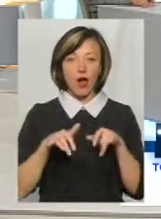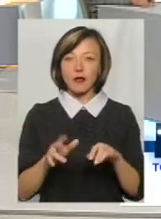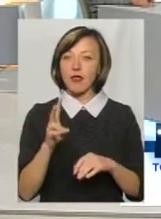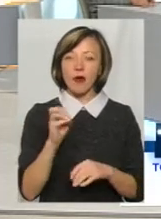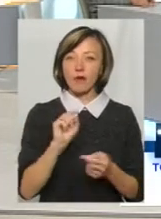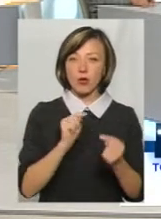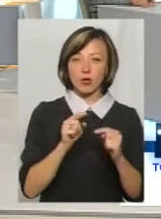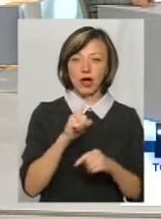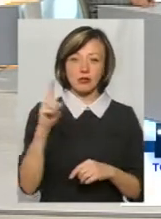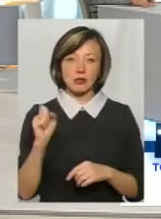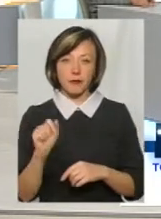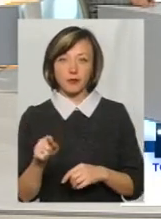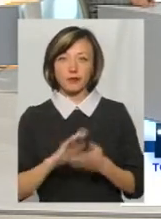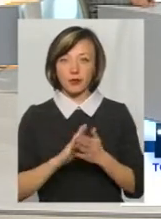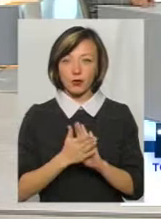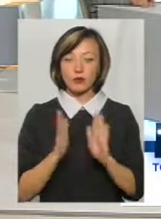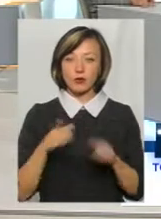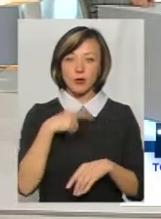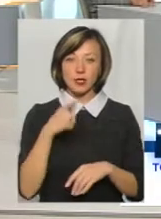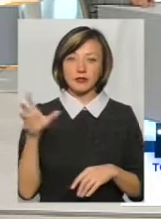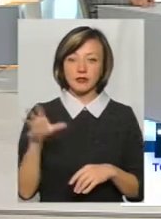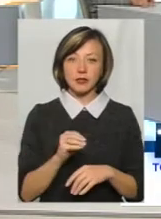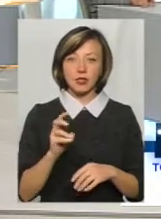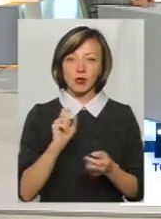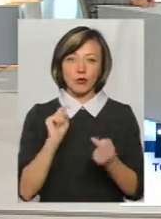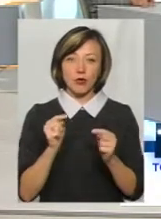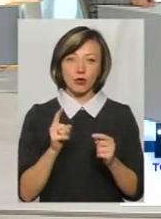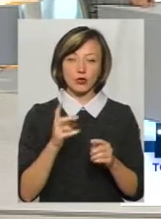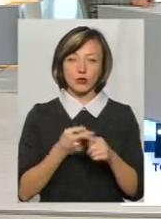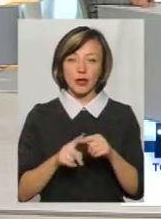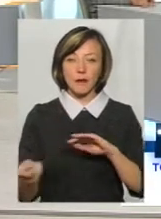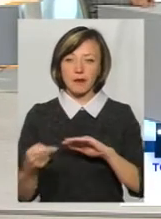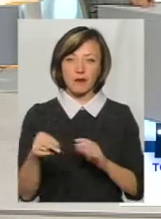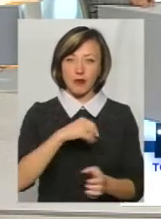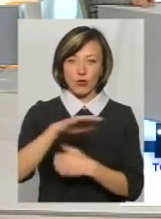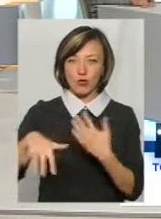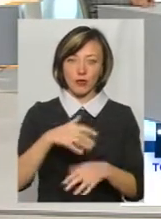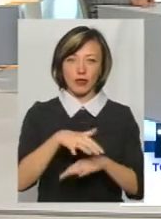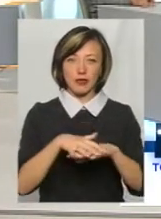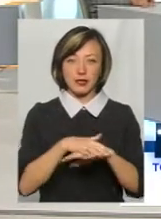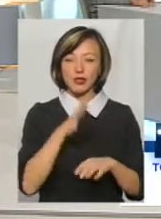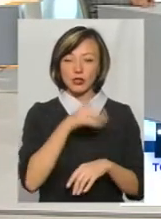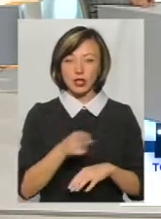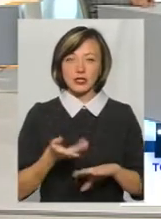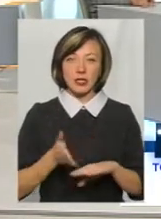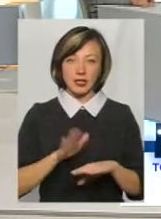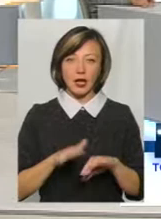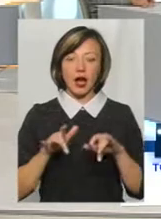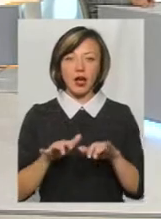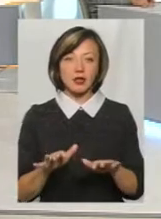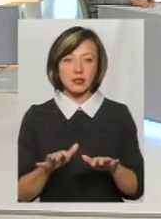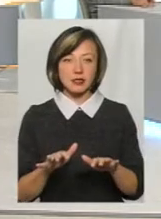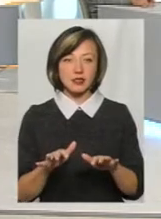проти, а за. Ми навіть так домовилися, що ми будемо казати всі, що це не проти, щоб не підбурювати населення. Тому що дійсно час складний. Вони кажуть, що ця акція за.